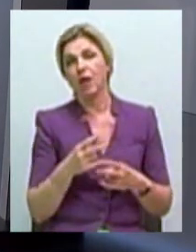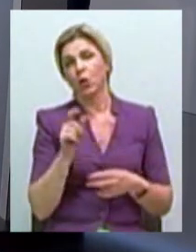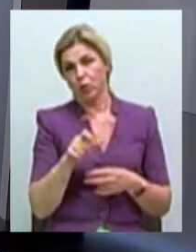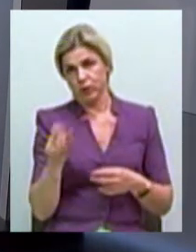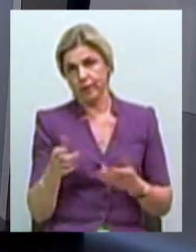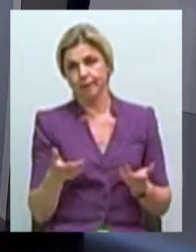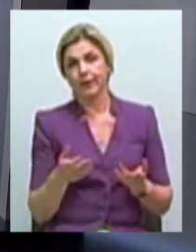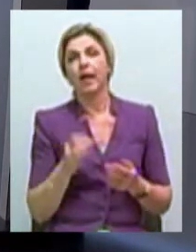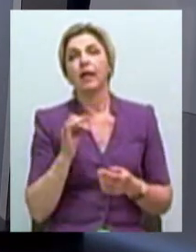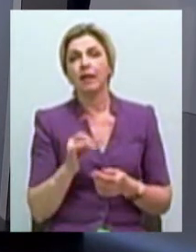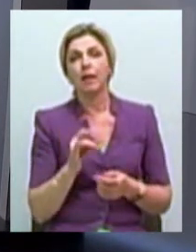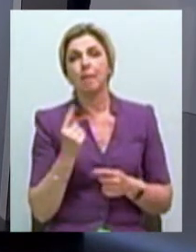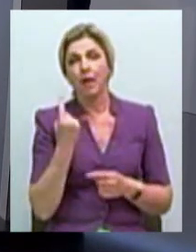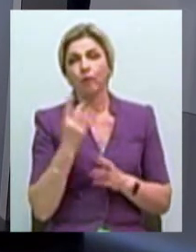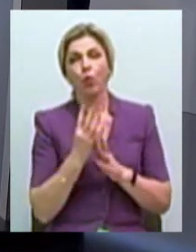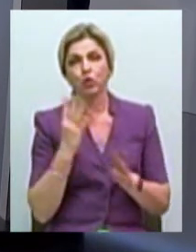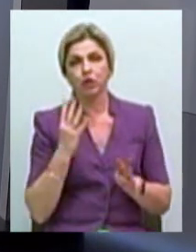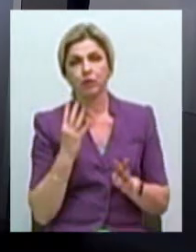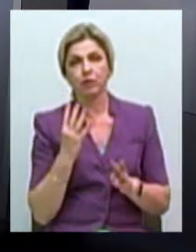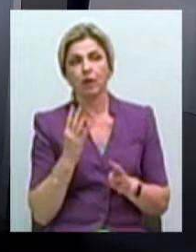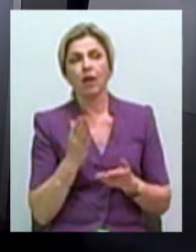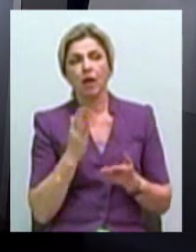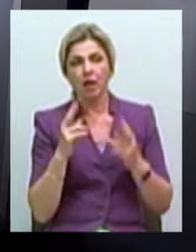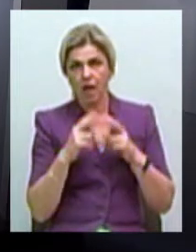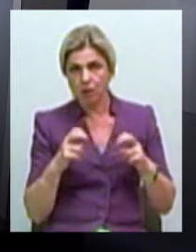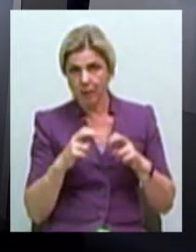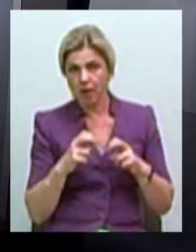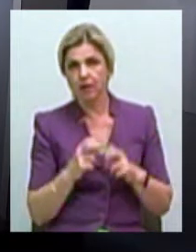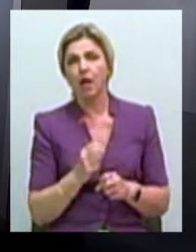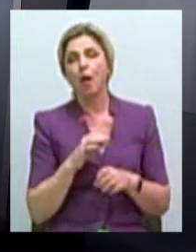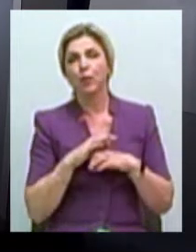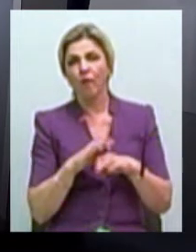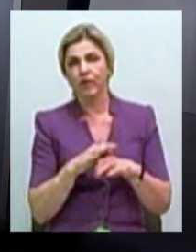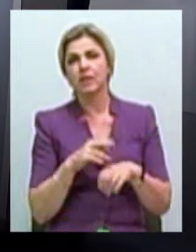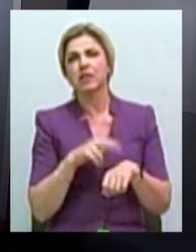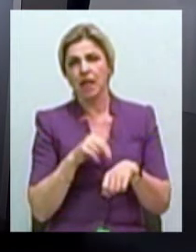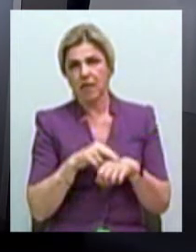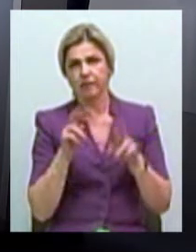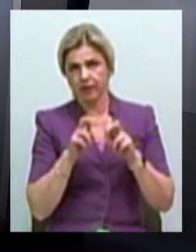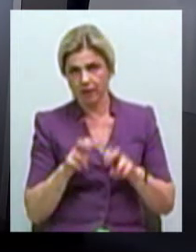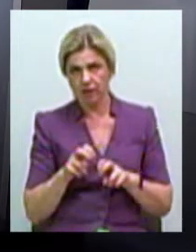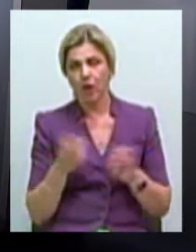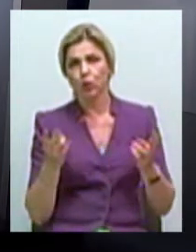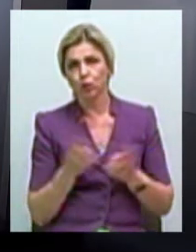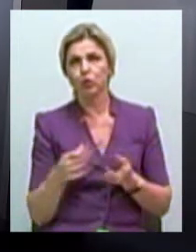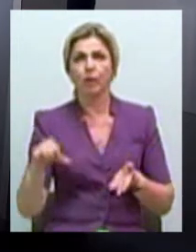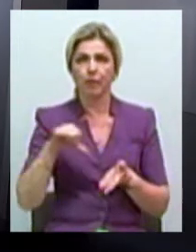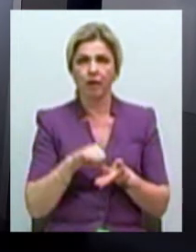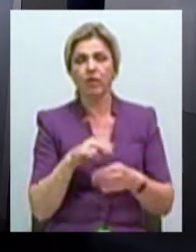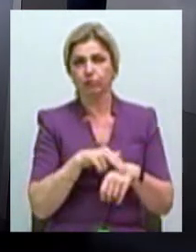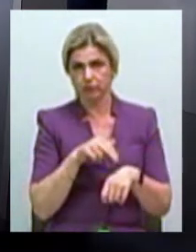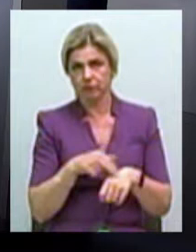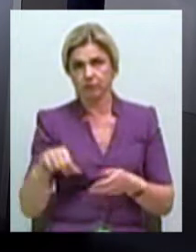в першу чергу є розібратися, провести следственні действия. Я думаю, необхідно з привлеченням